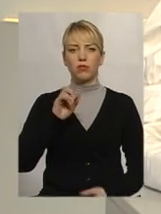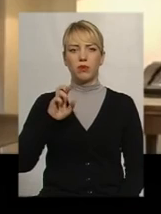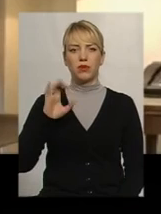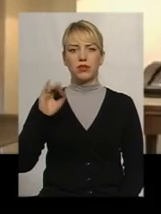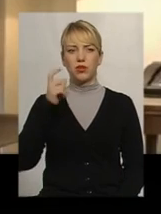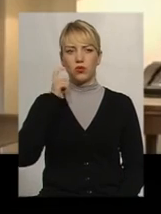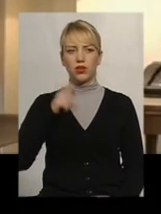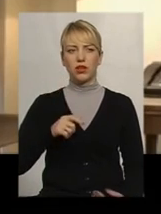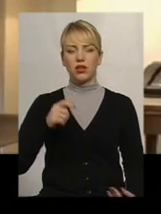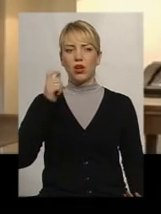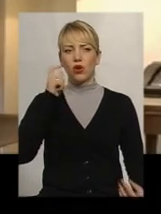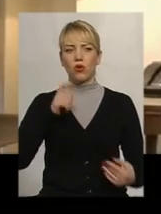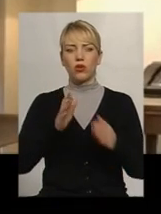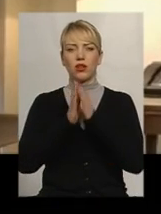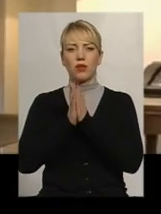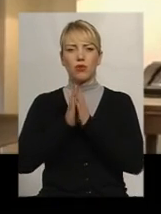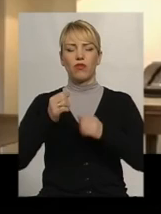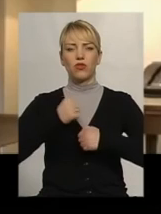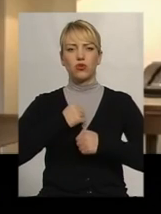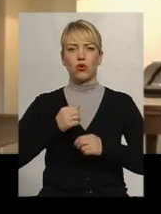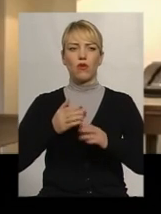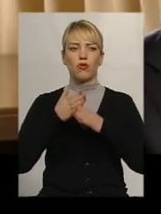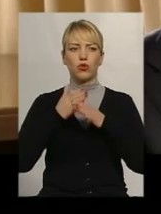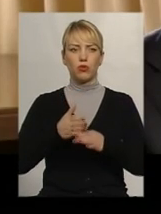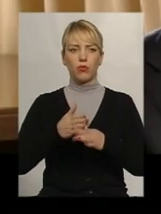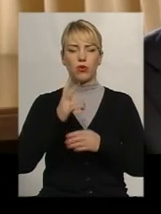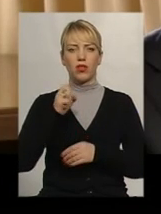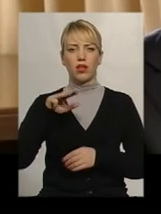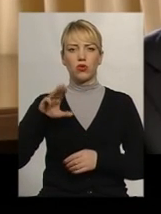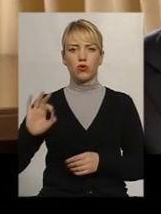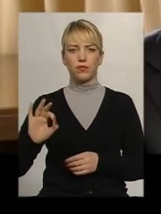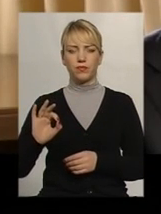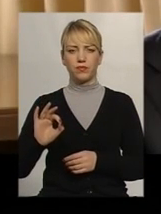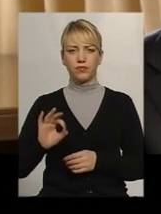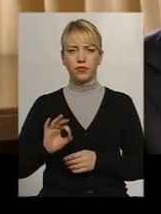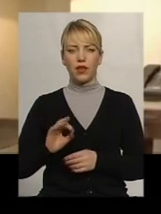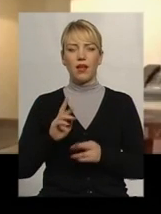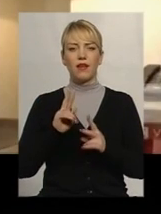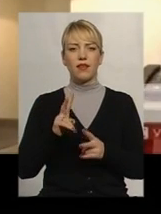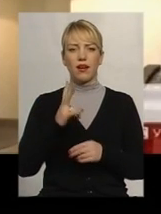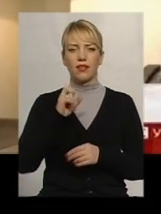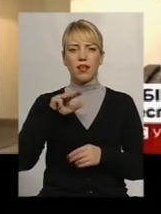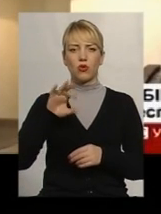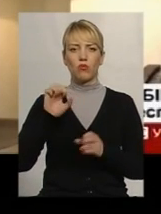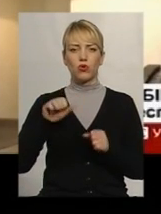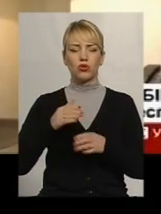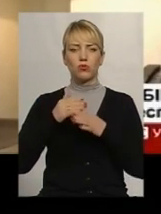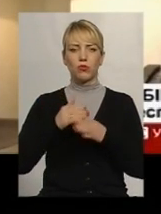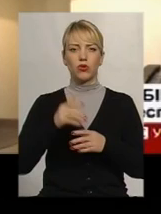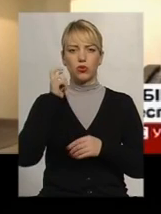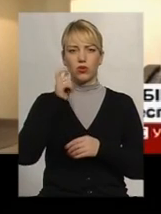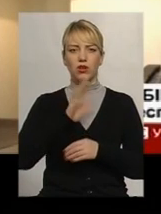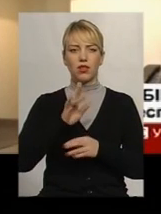Україна просить військової допомоги у Заходу. Але як НАТО може допомогти Україні, не